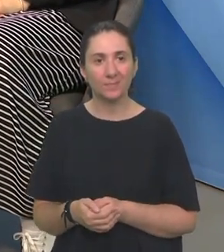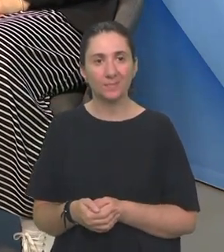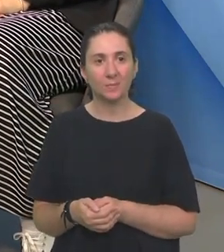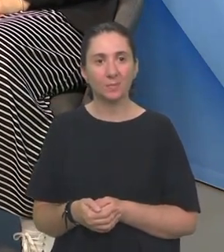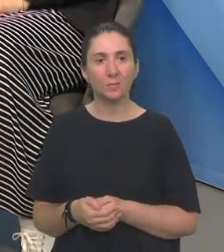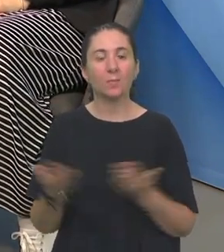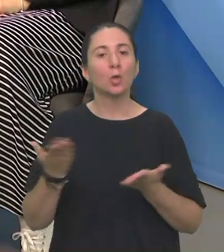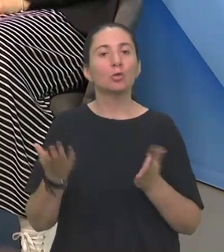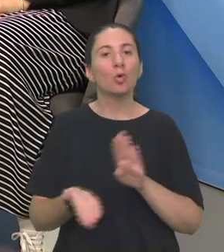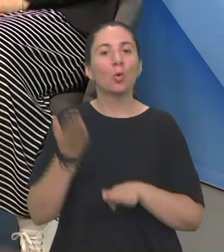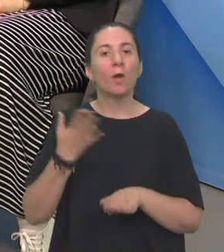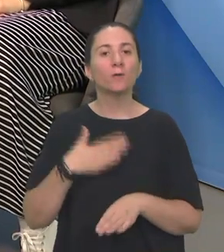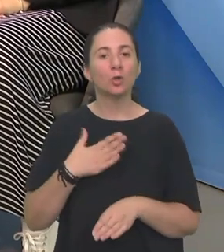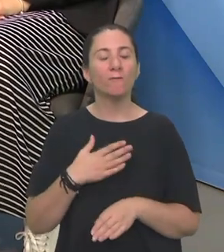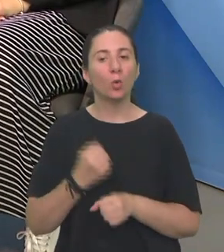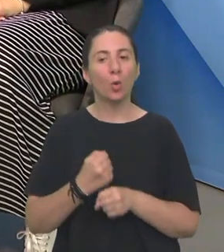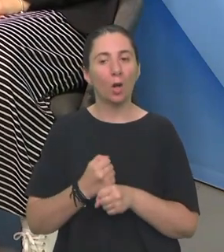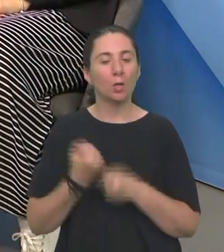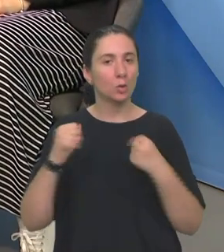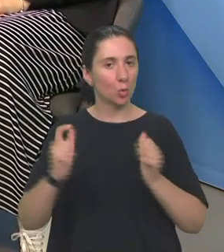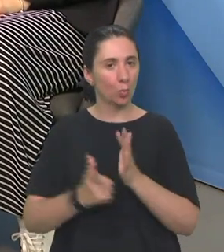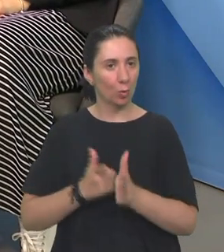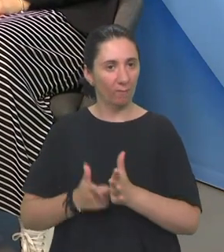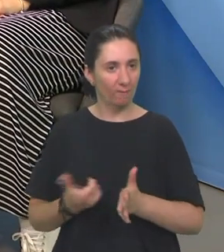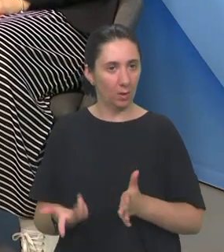Što najviše voliš raditi u slobodno vrijeme?